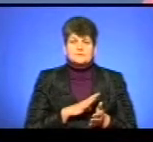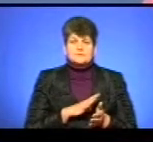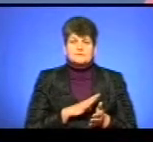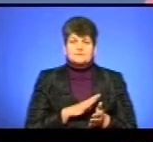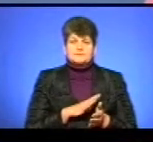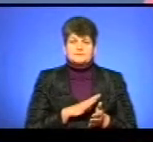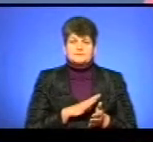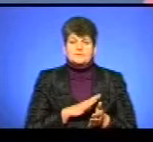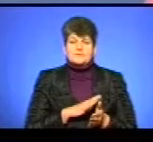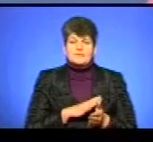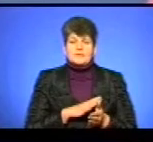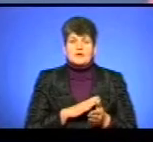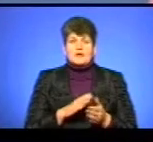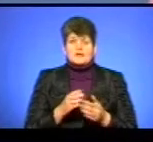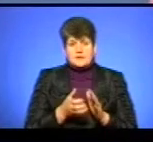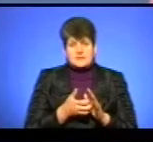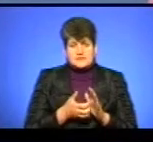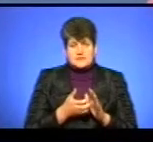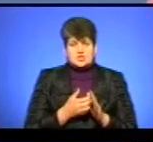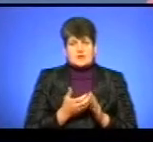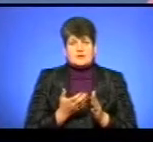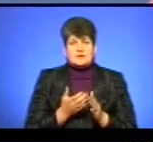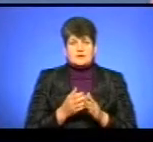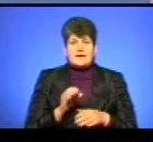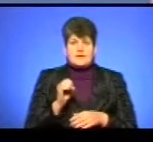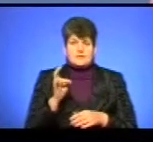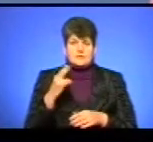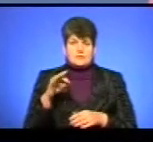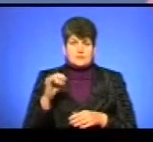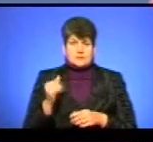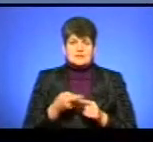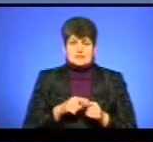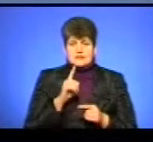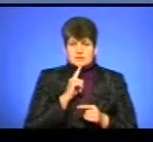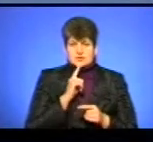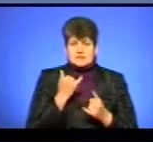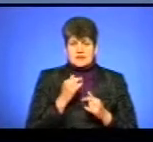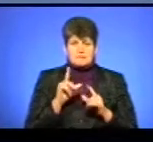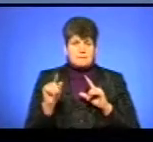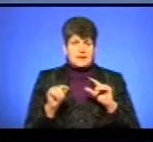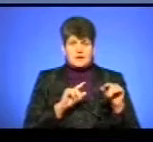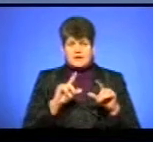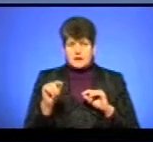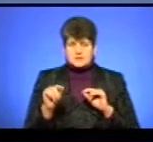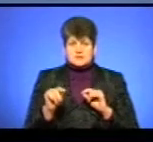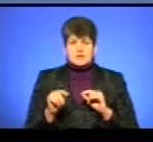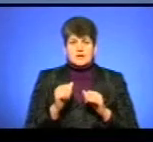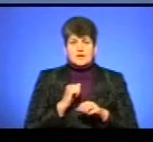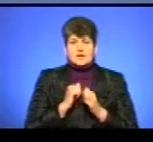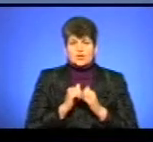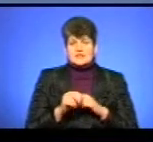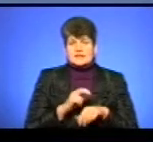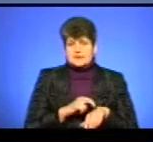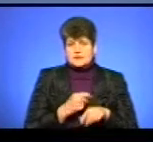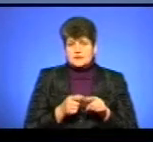вузьких спеціалістів нам дійсно бракує. Але я думаю, що це є тимчасове явище. Ви знаєте, що зараз де іміграція, і кожен лікар на таку